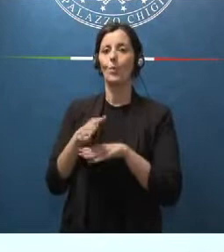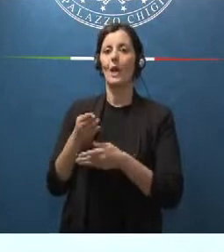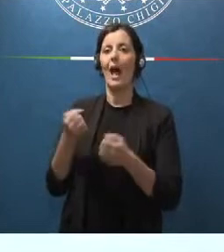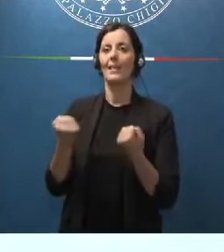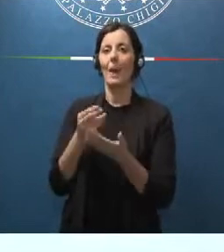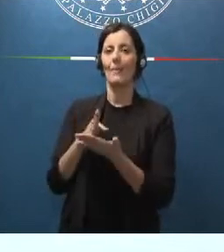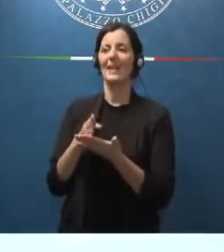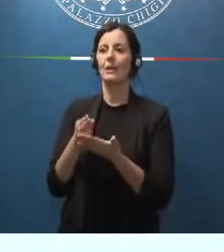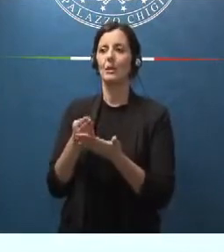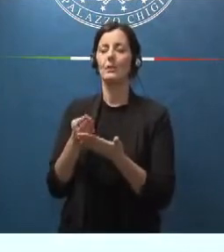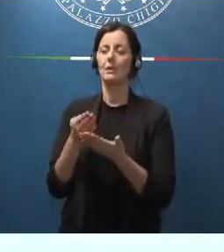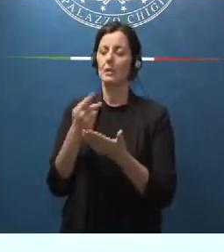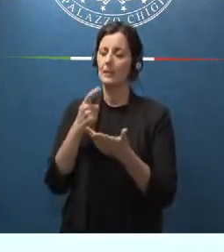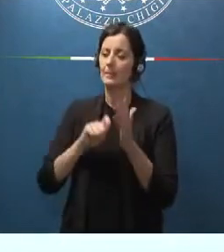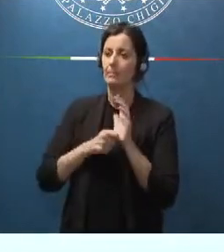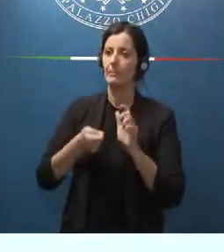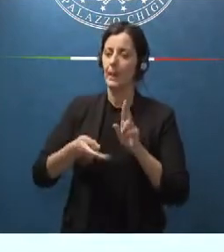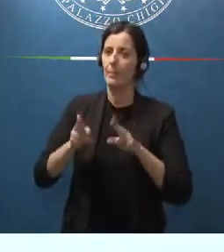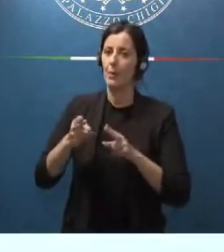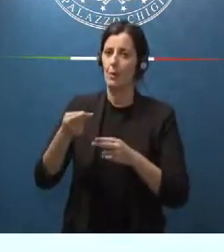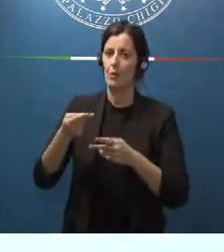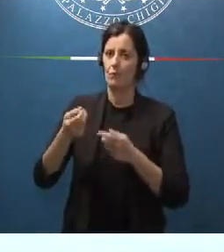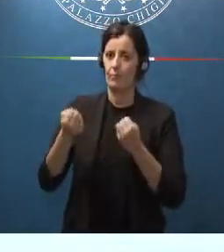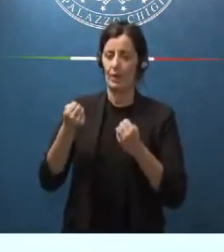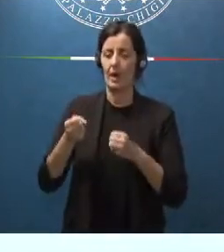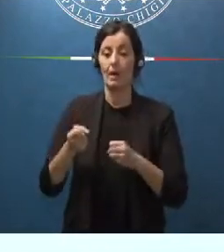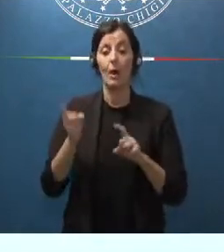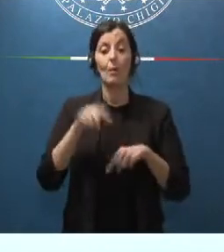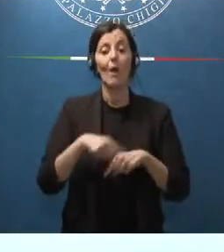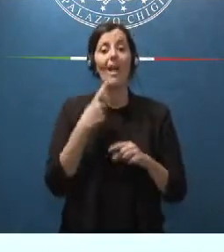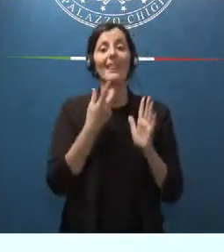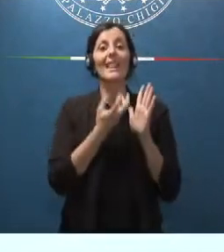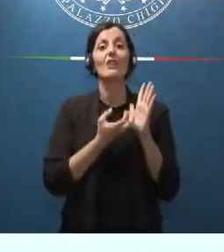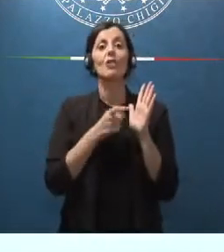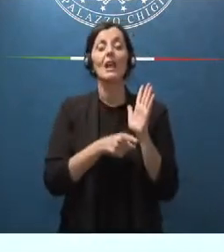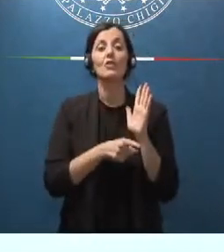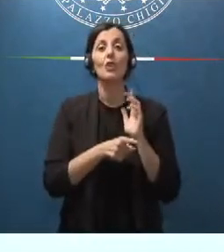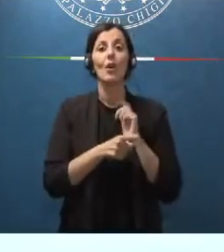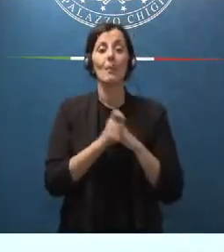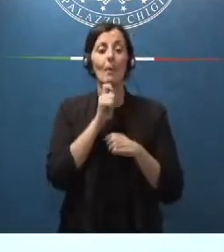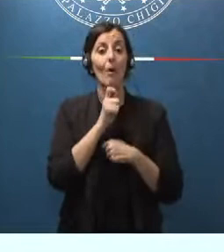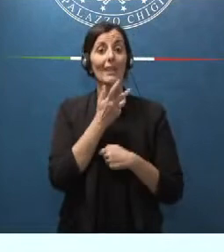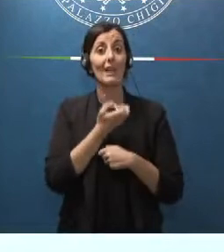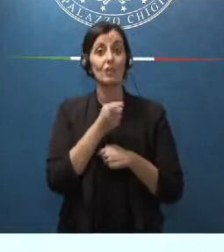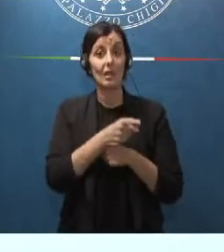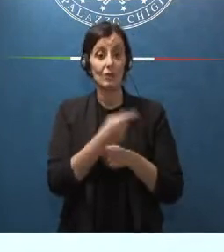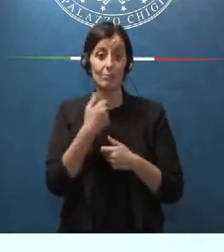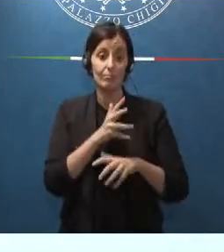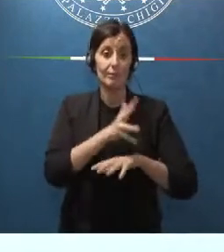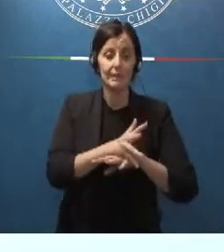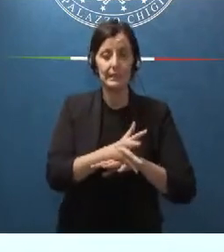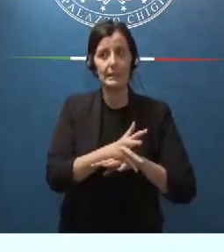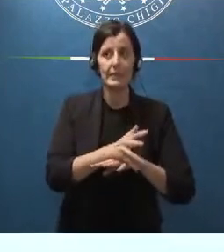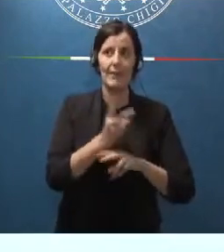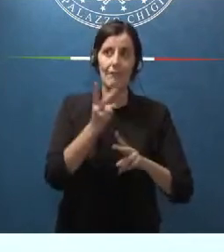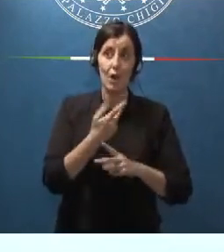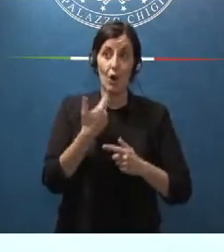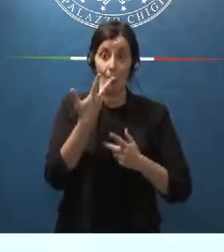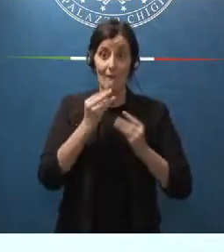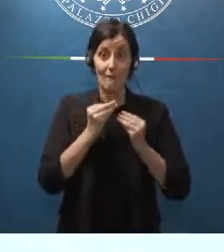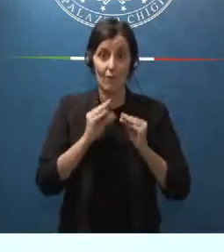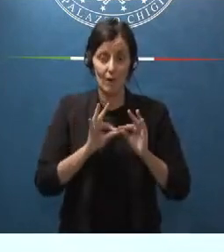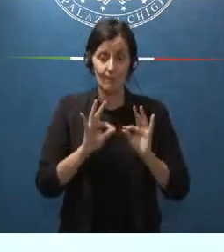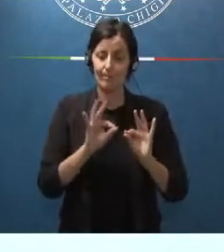Siamo intervenuti sulle intercettazioni, non come vorremmo ma come faremo,